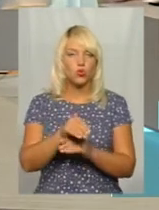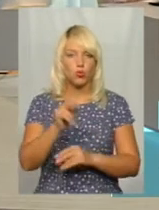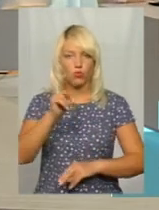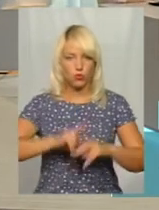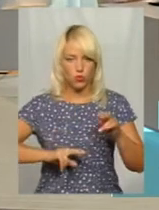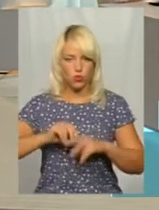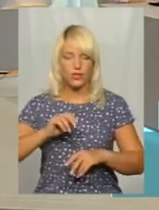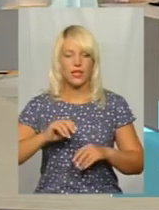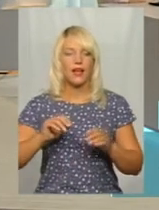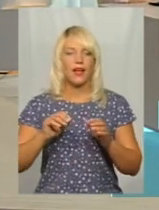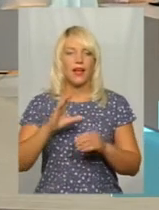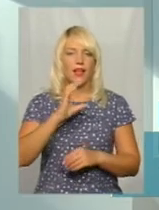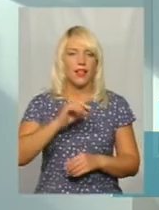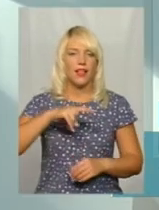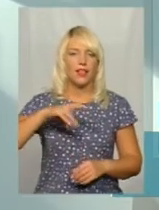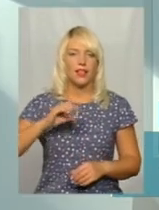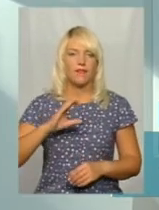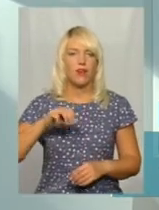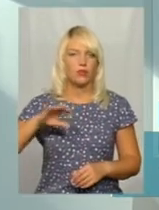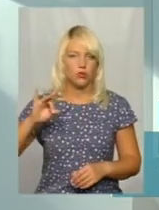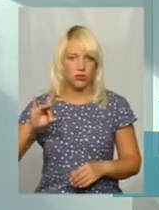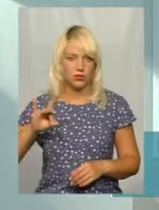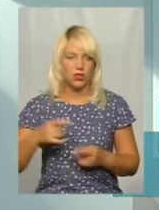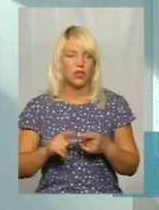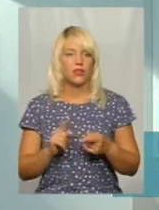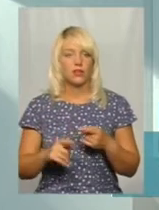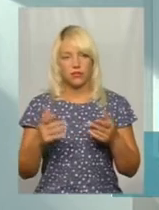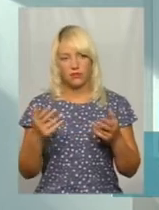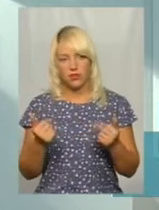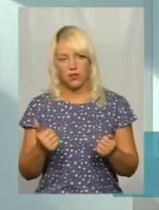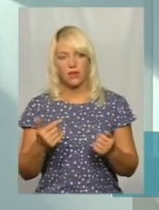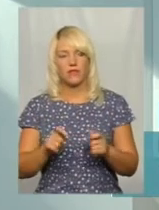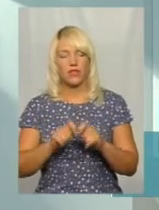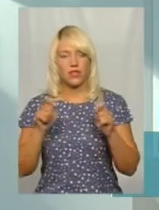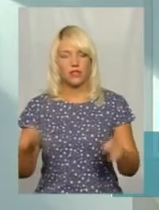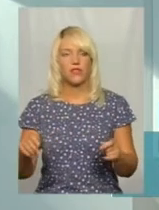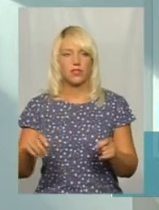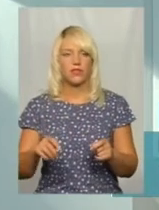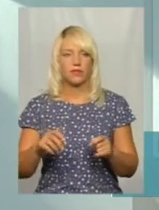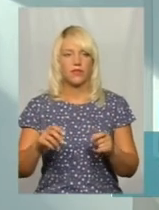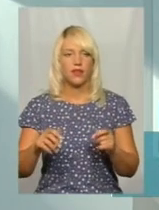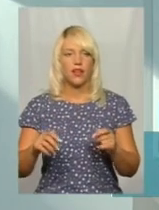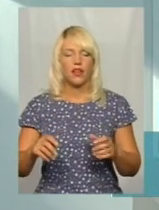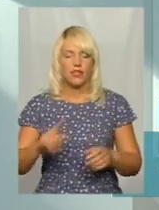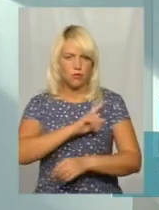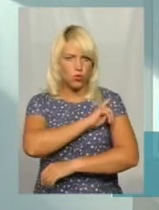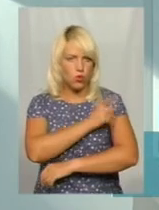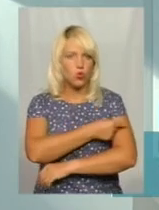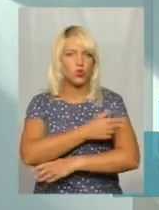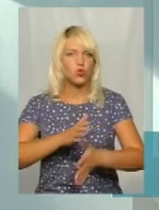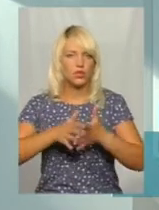Будуються елеватори, будуються. От, наприклад, зараз будуються, відкрився елеватор досить потужний.